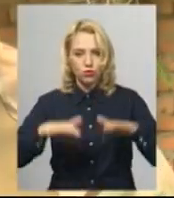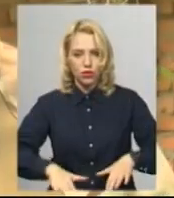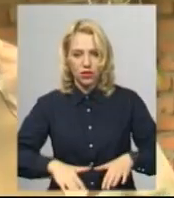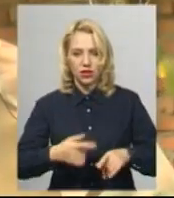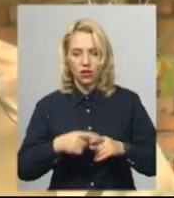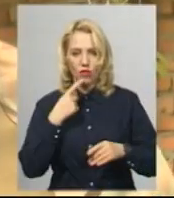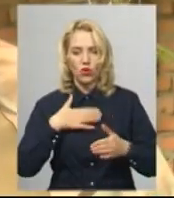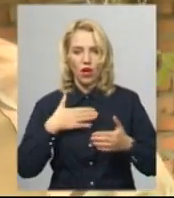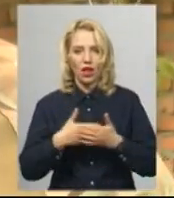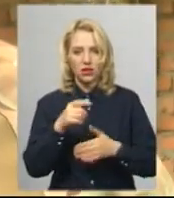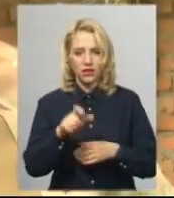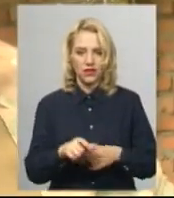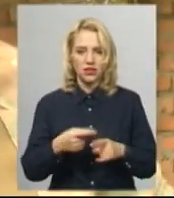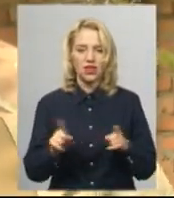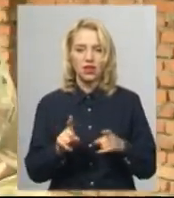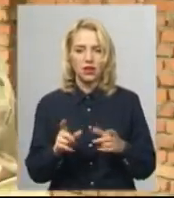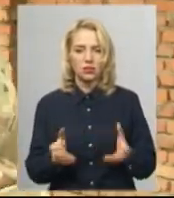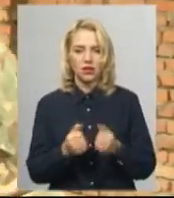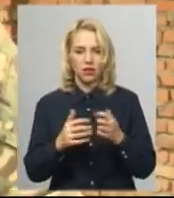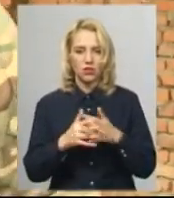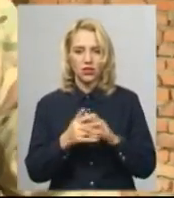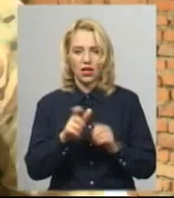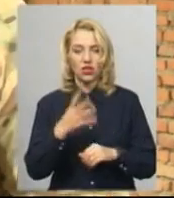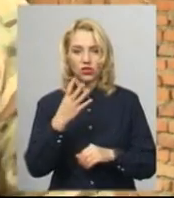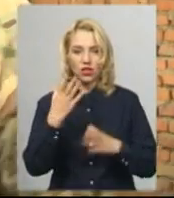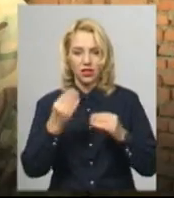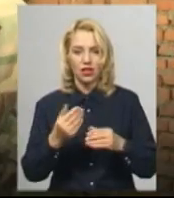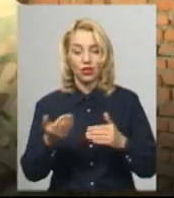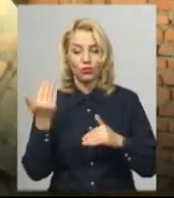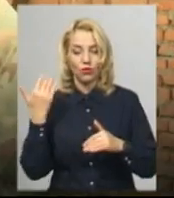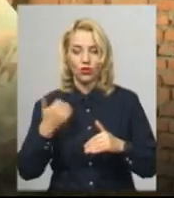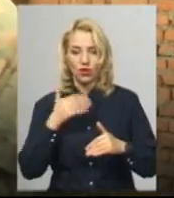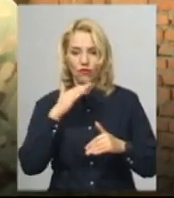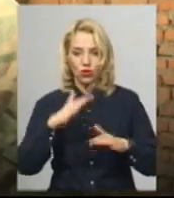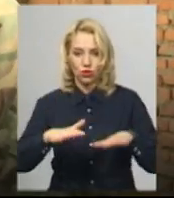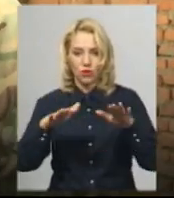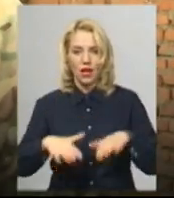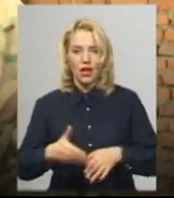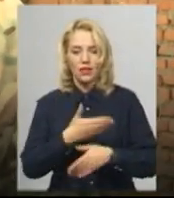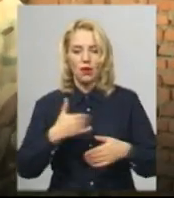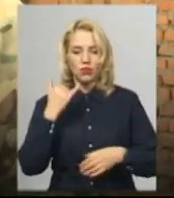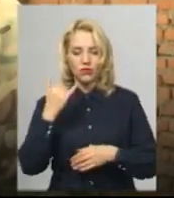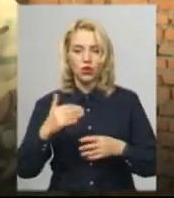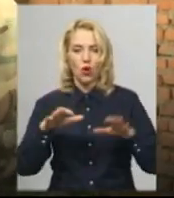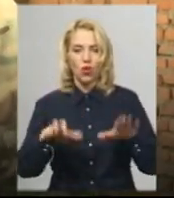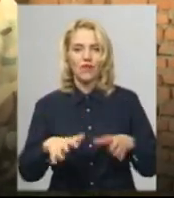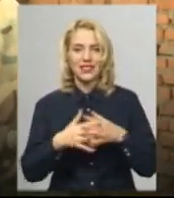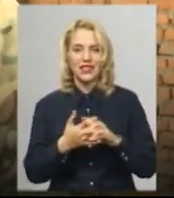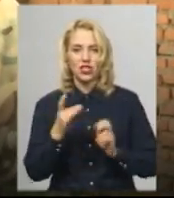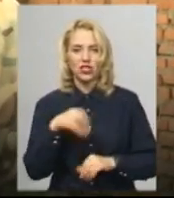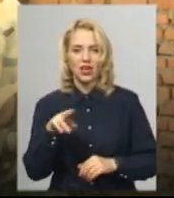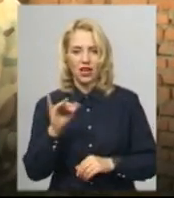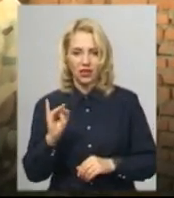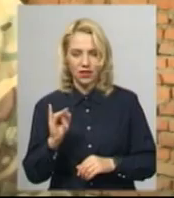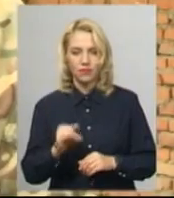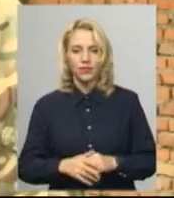активіст Олександр Василенко, котрий підтримує селян. Чотири дні тому хотіли спустити воду. Нам позвонив голова селищної ради Гриценок Леонід